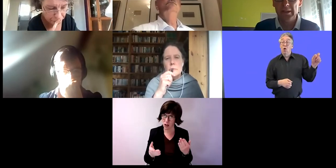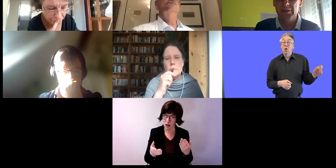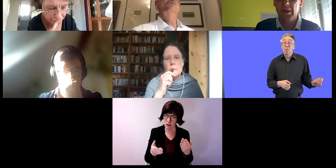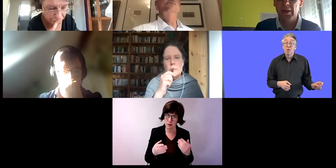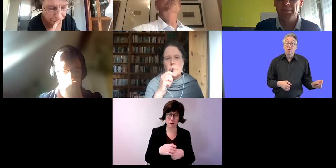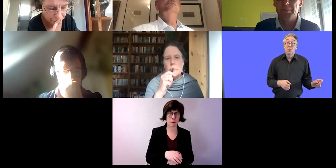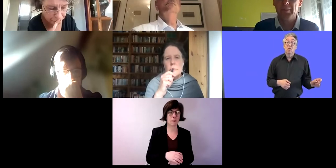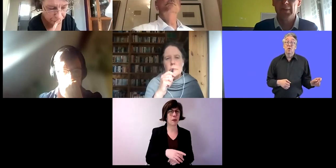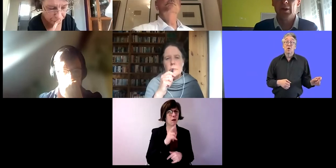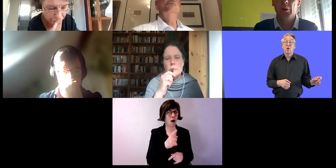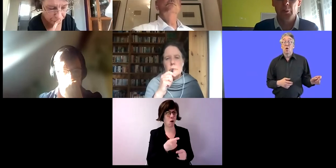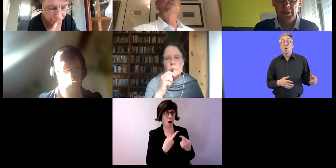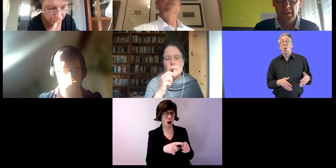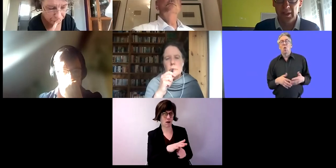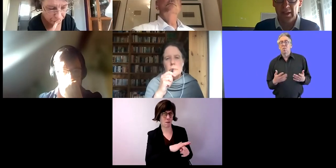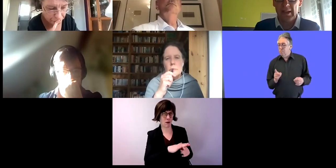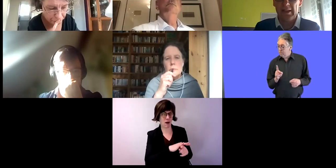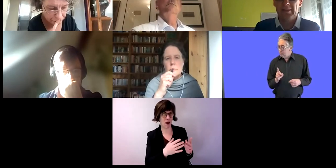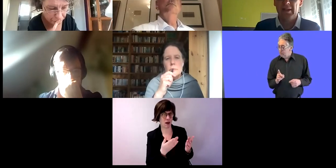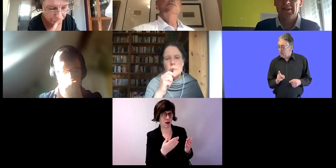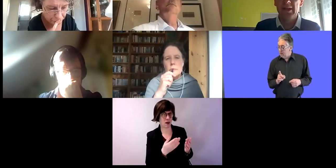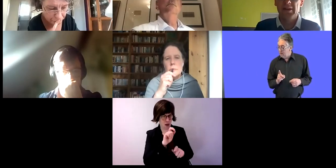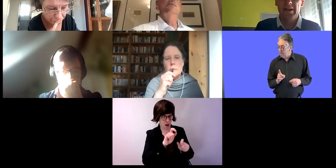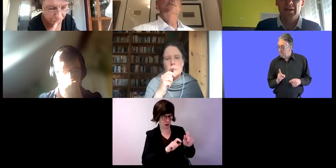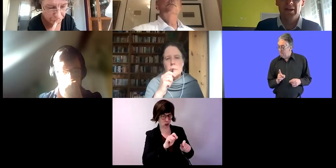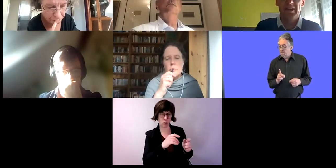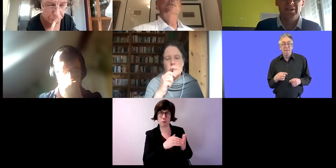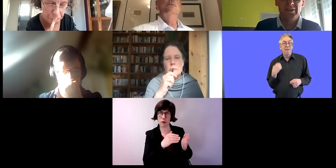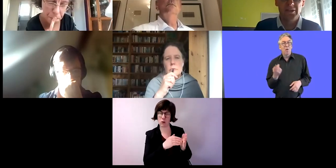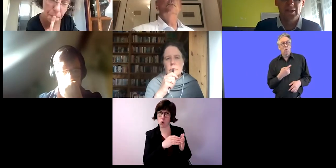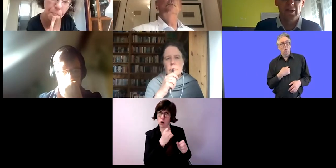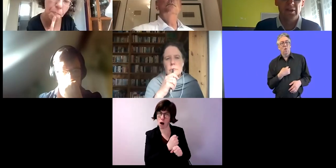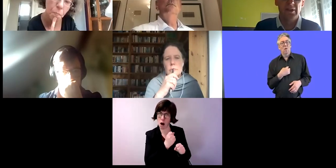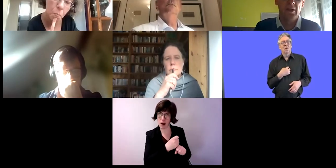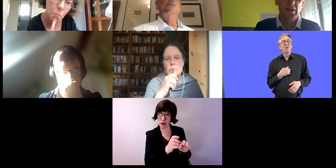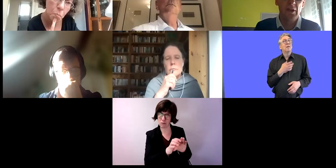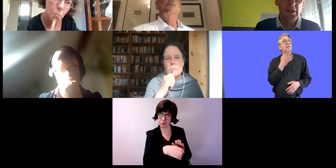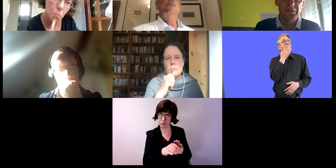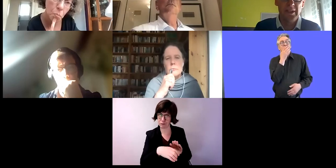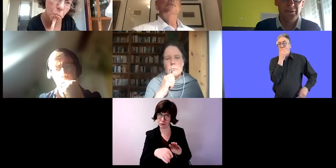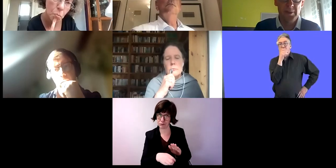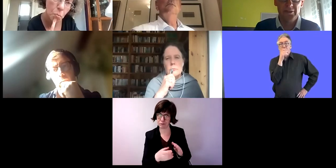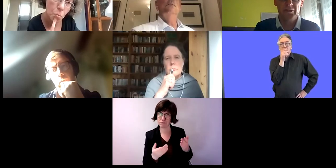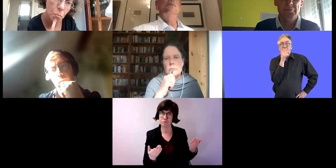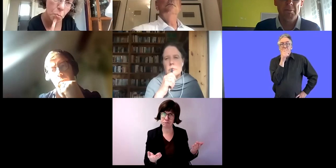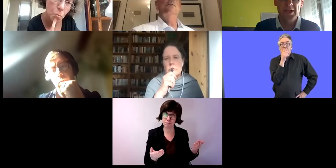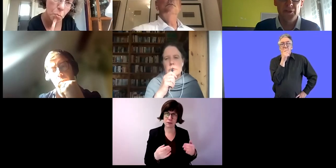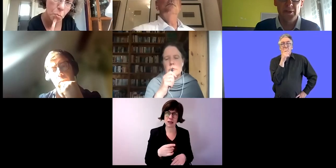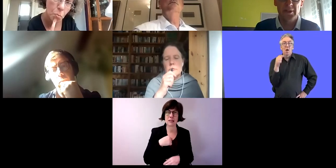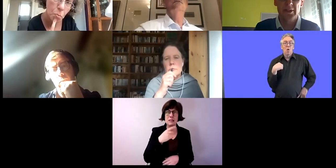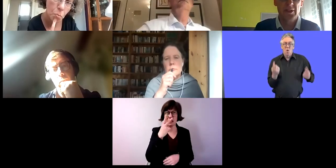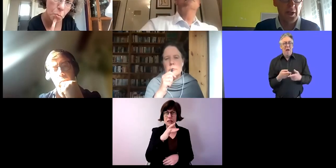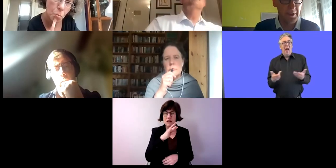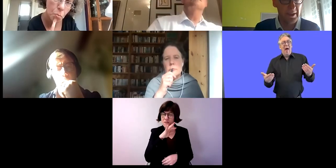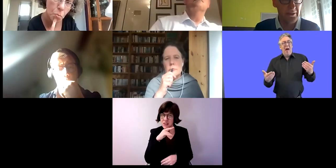aber auch in anderen Sektoren, in denen Menschen mit Behinderungen arbeiten, dass es viele